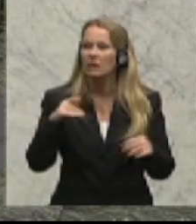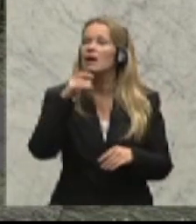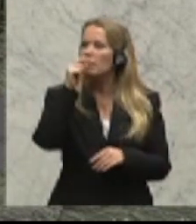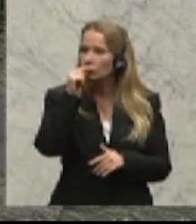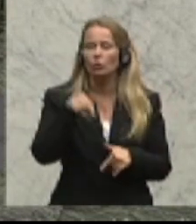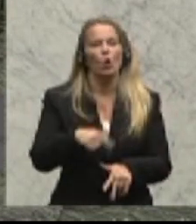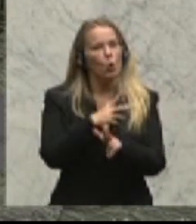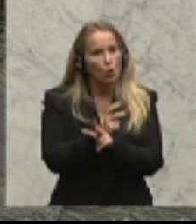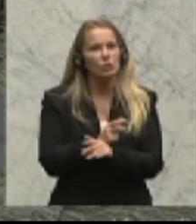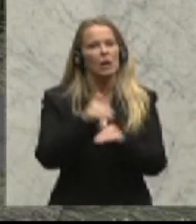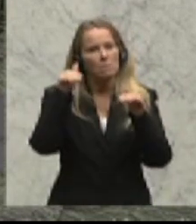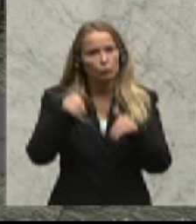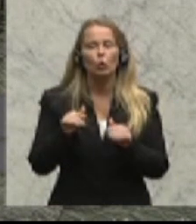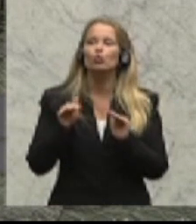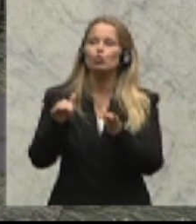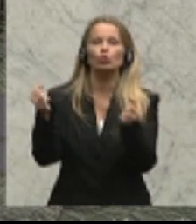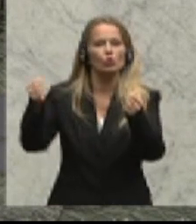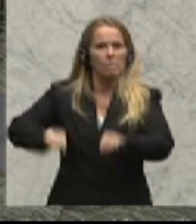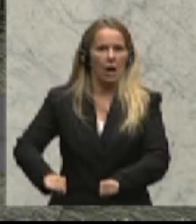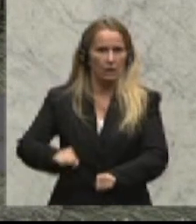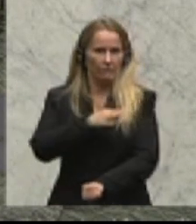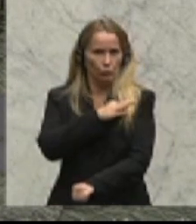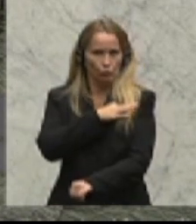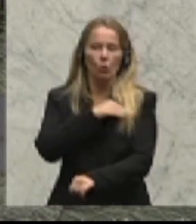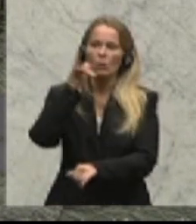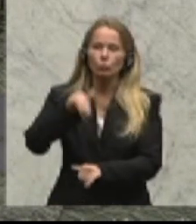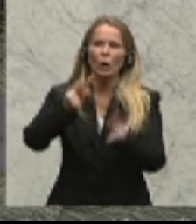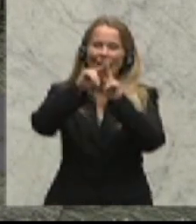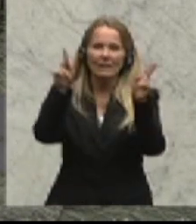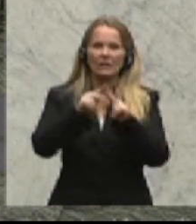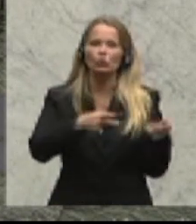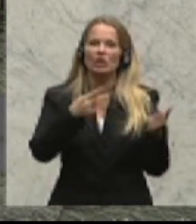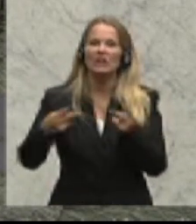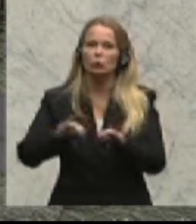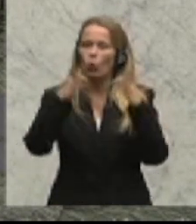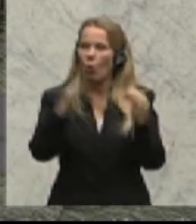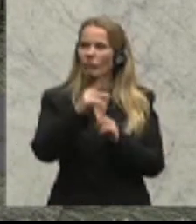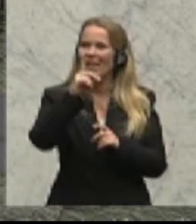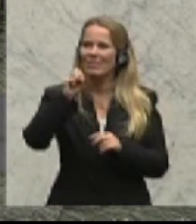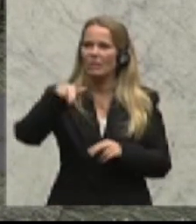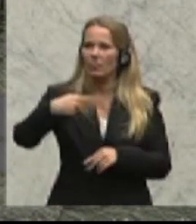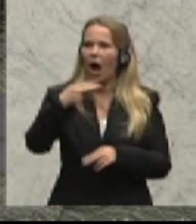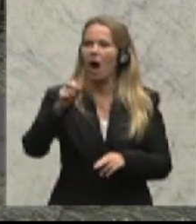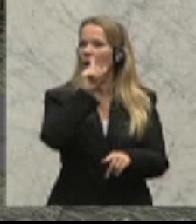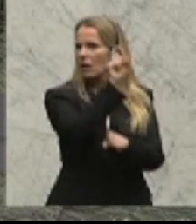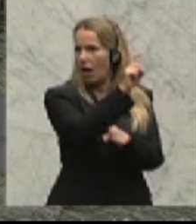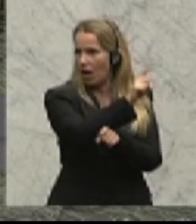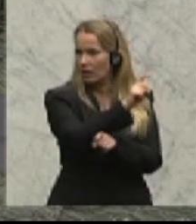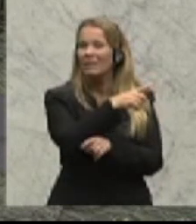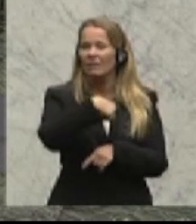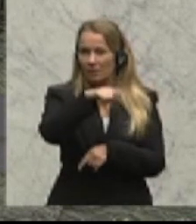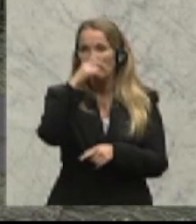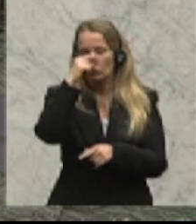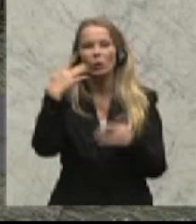Österreich müsste mit der Schutzmachtfunktion hergehen und beim Internationalen Gerichtshof in Den Haag Klage erheben. Was das heißt,